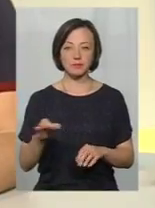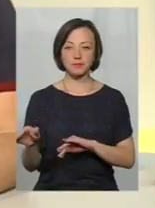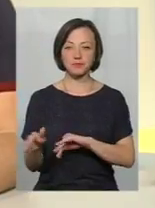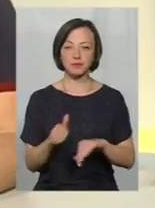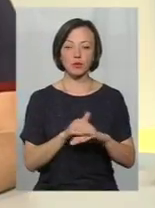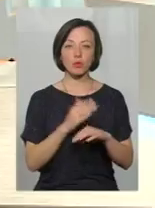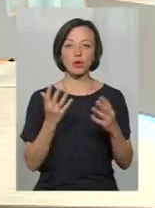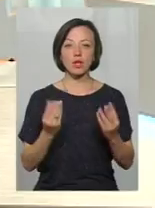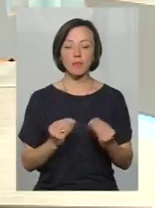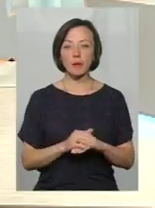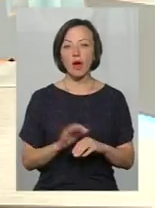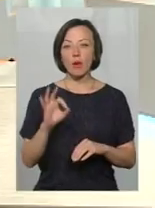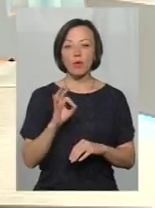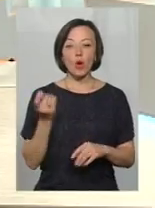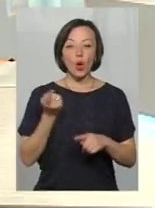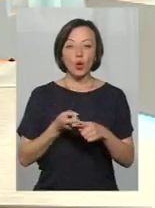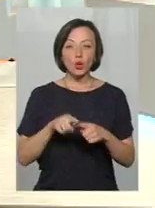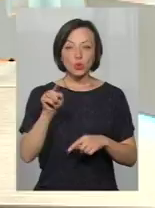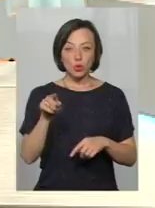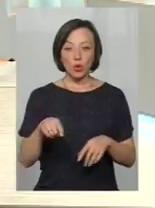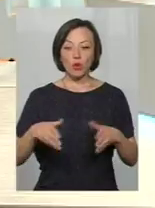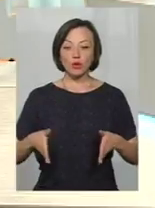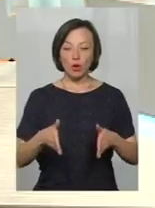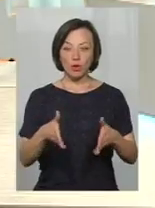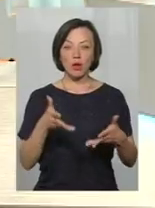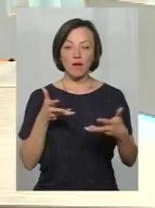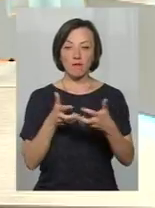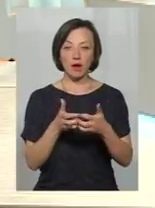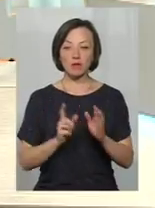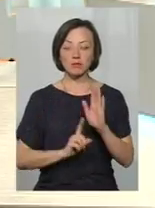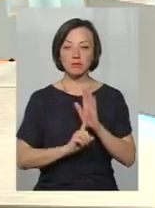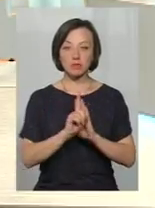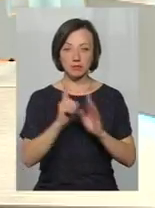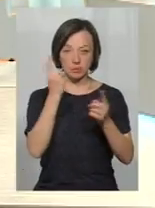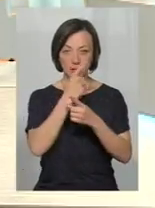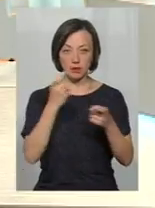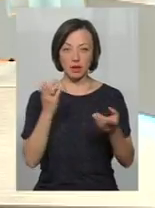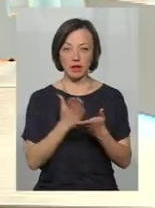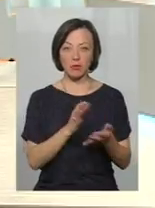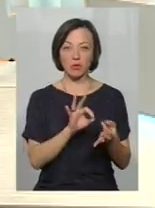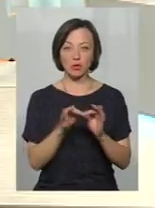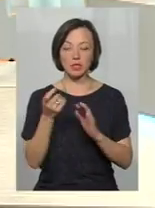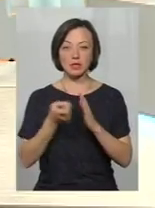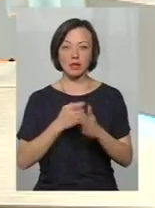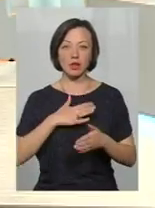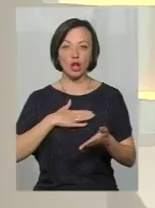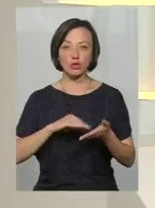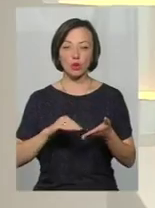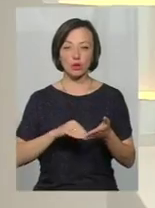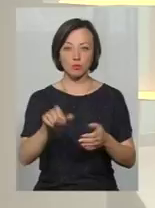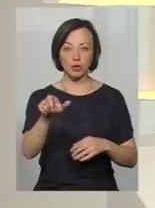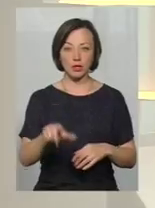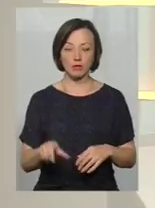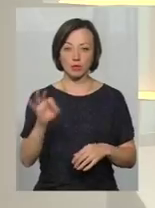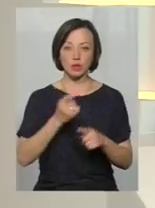Проте ту дорожньо-транспортну пригоду, яку я згадала на початку нашого ефіру, в нас є подробиці. Їх дізнавала Світлана Русіна.